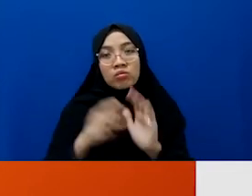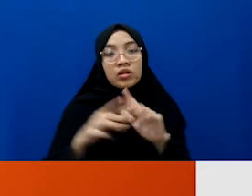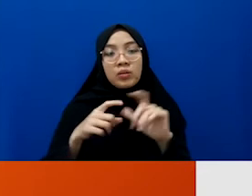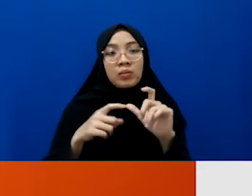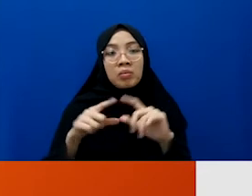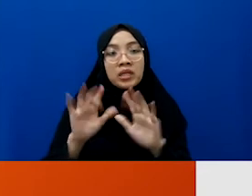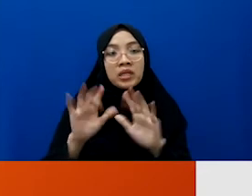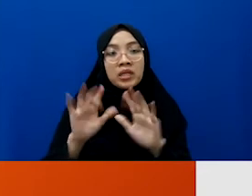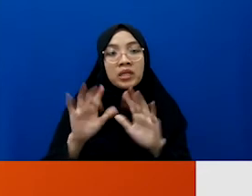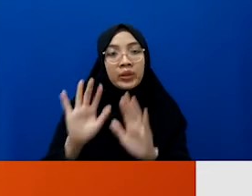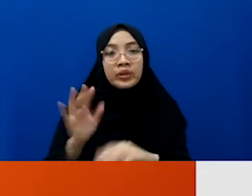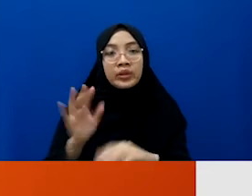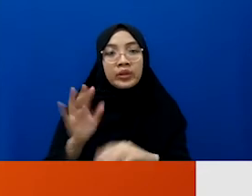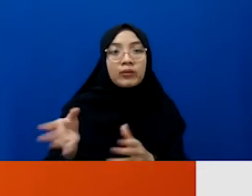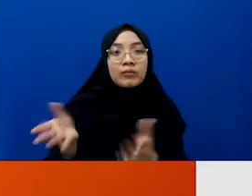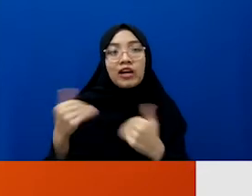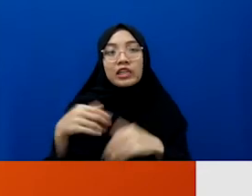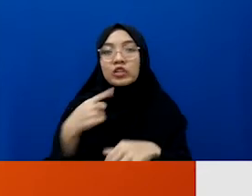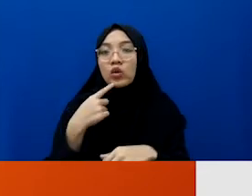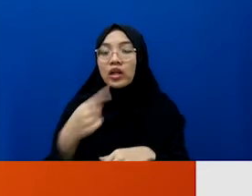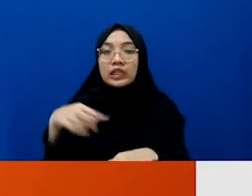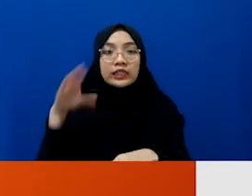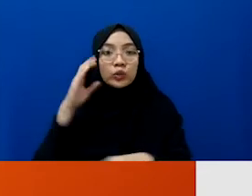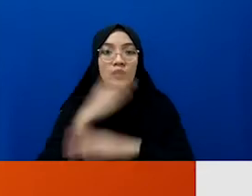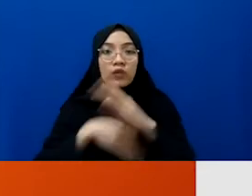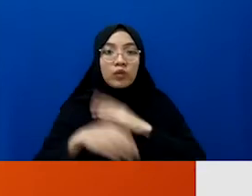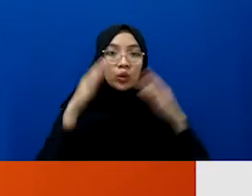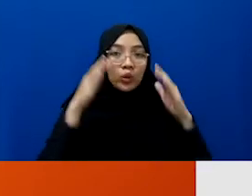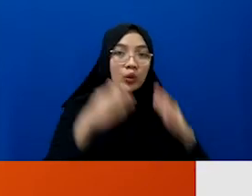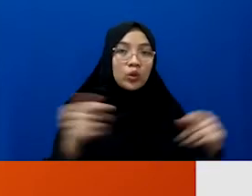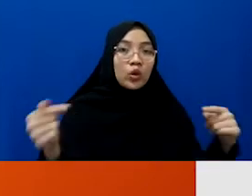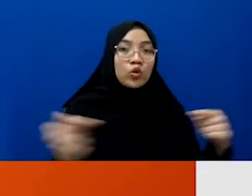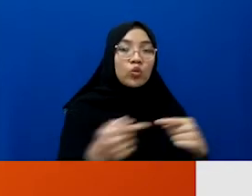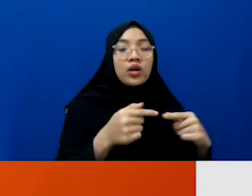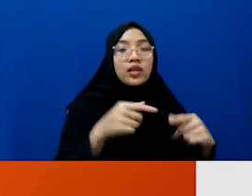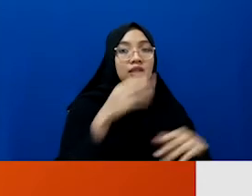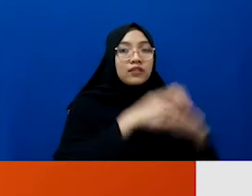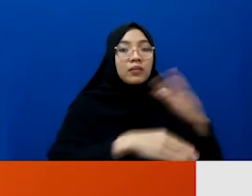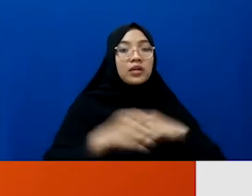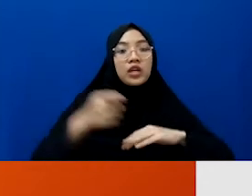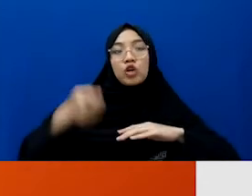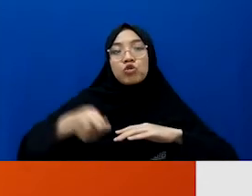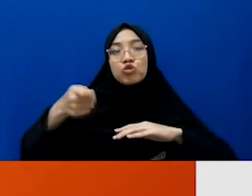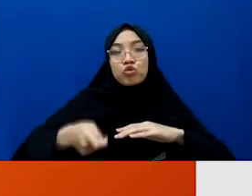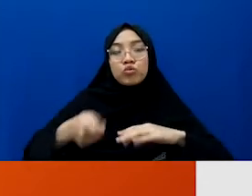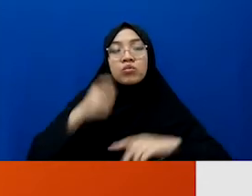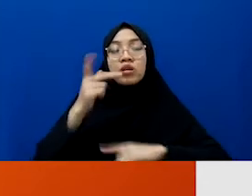Khususnya terkait dengan hubungan defable dengan hukum. Artinya kalau defable